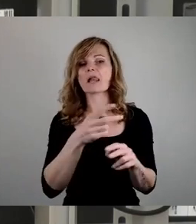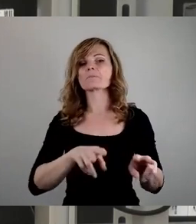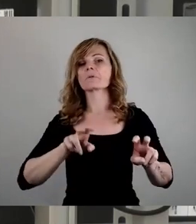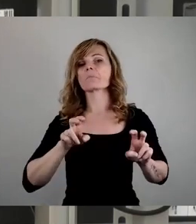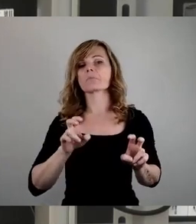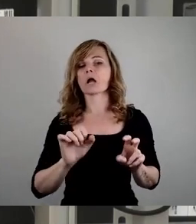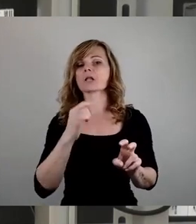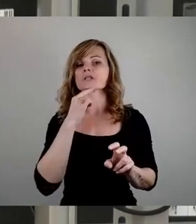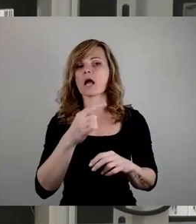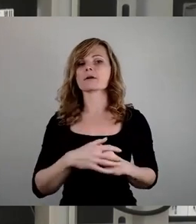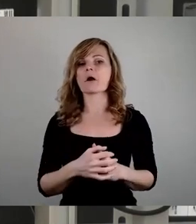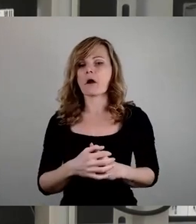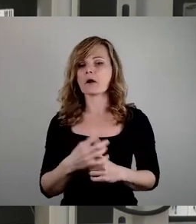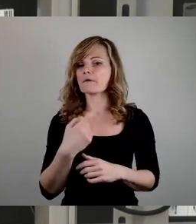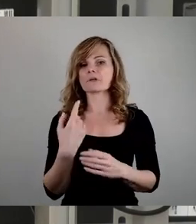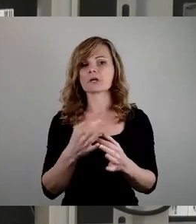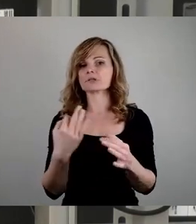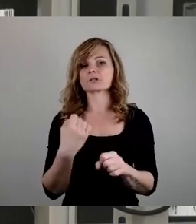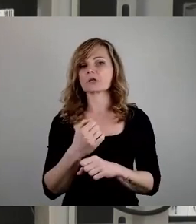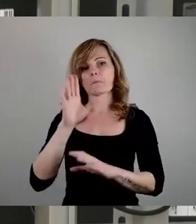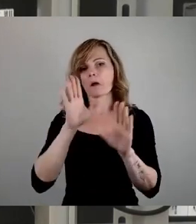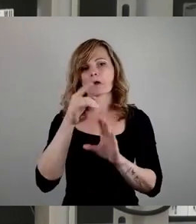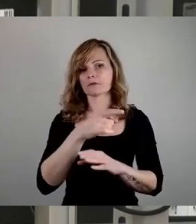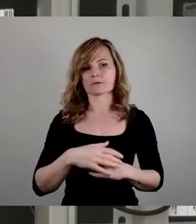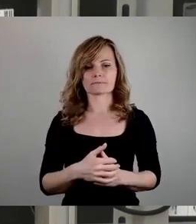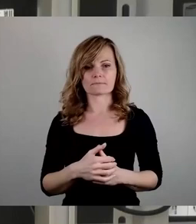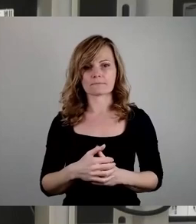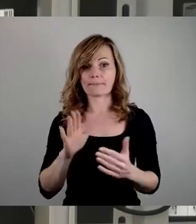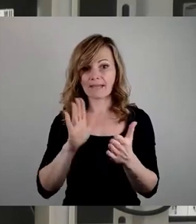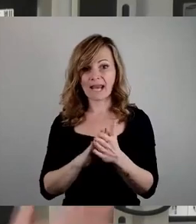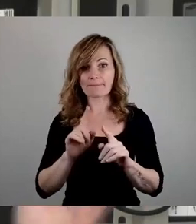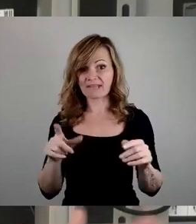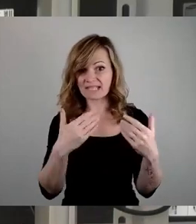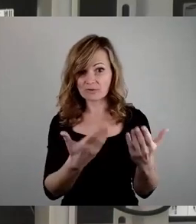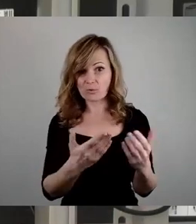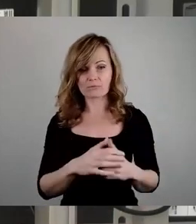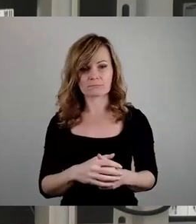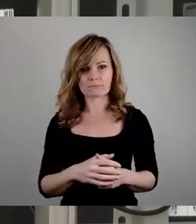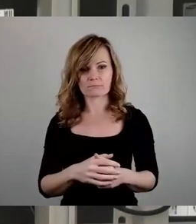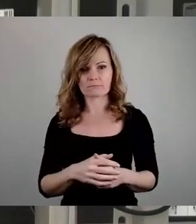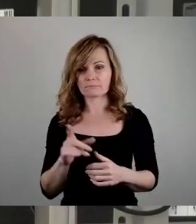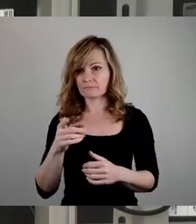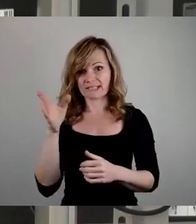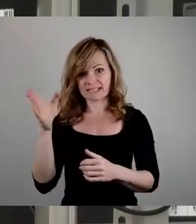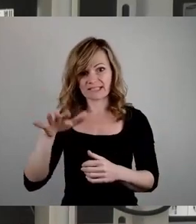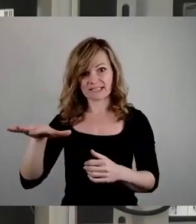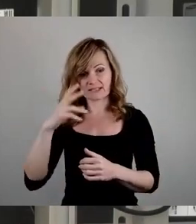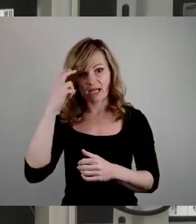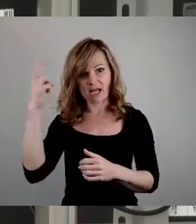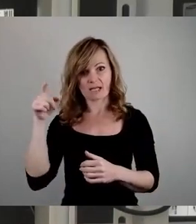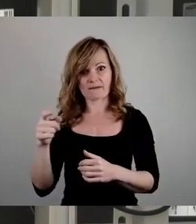sagen können, wir haben ja nicht mitgestimmt. Klappt das nicht, ist nicht diese Seite des Rates weiterhin so